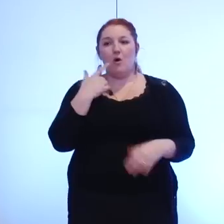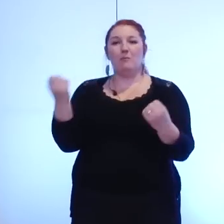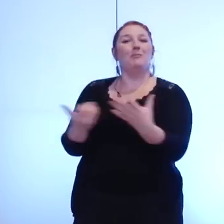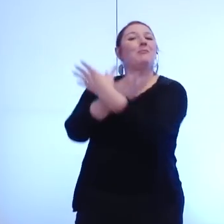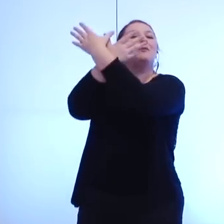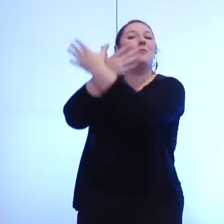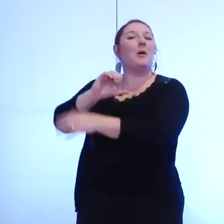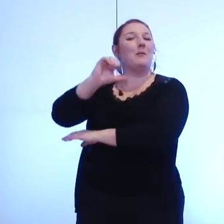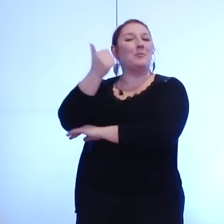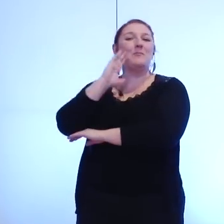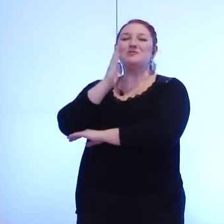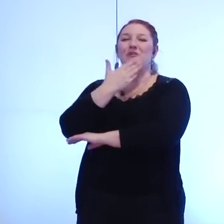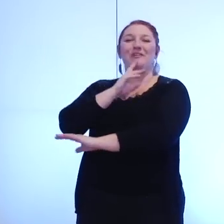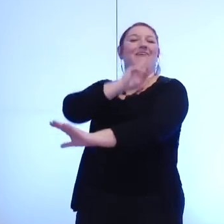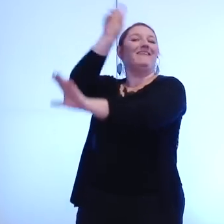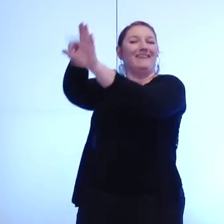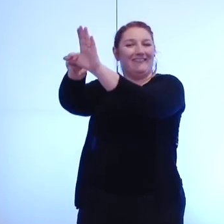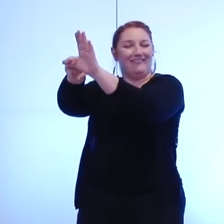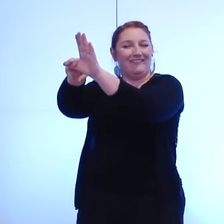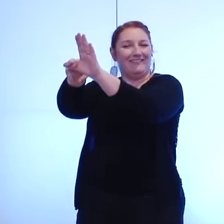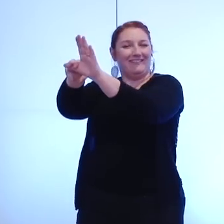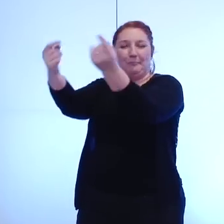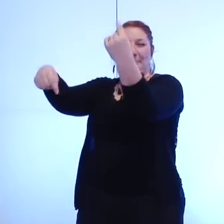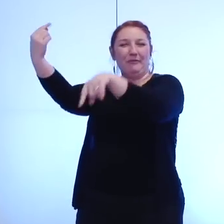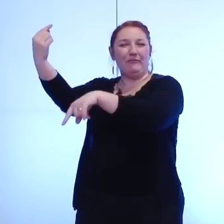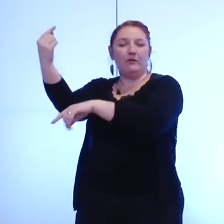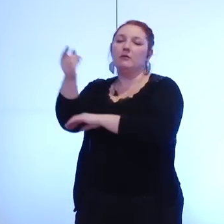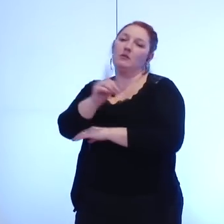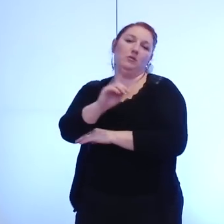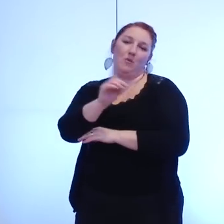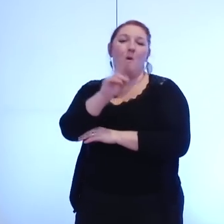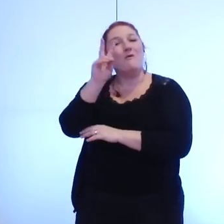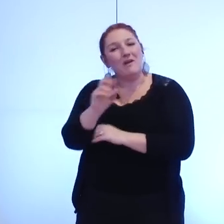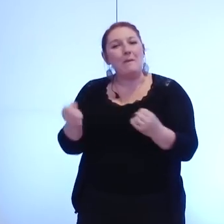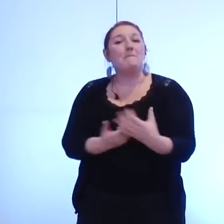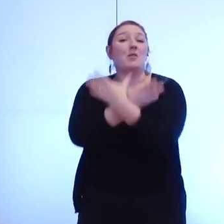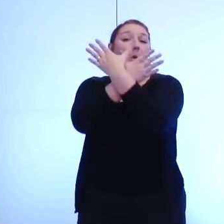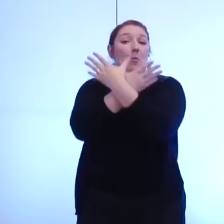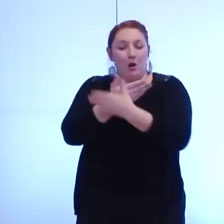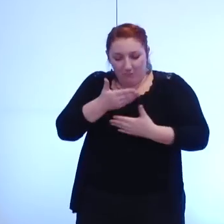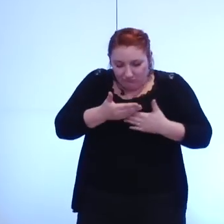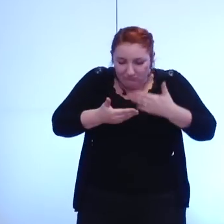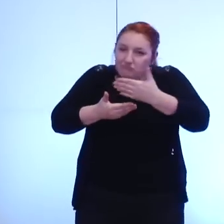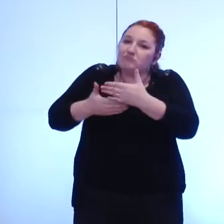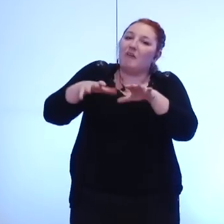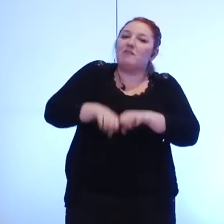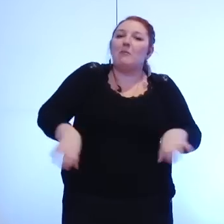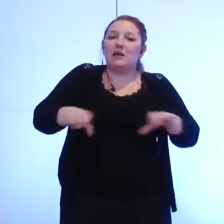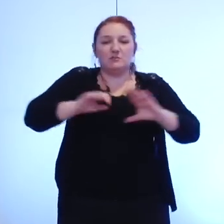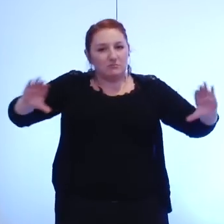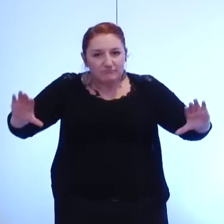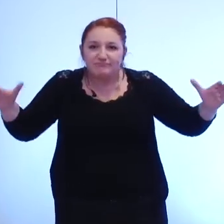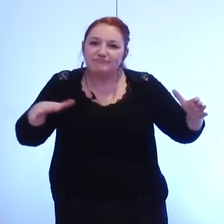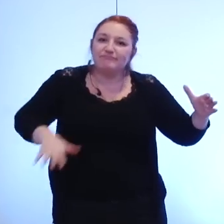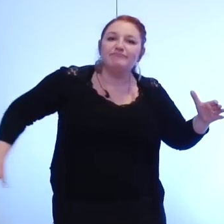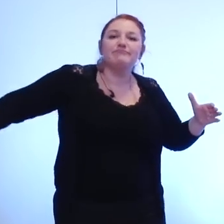au 1er janvier non la réalité de la fabrication de la métropole de notre métropole collectivement